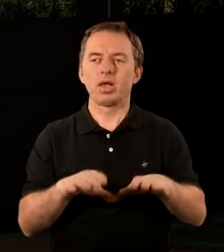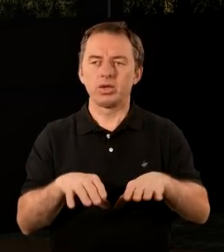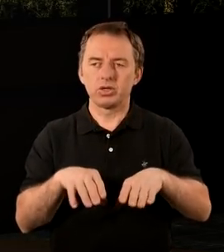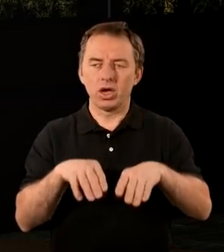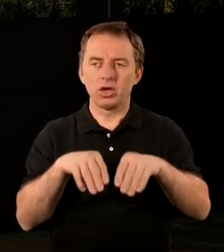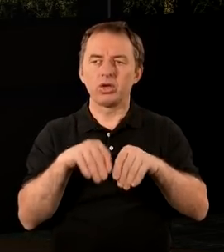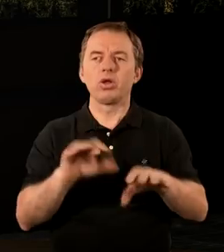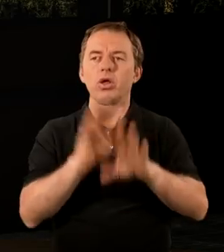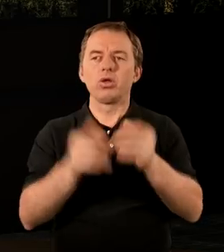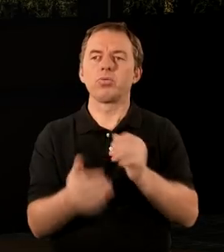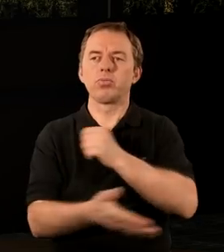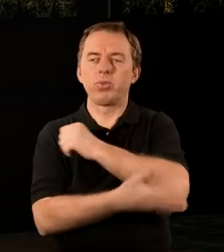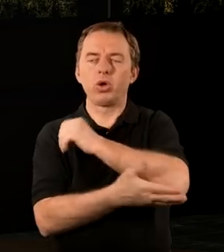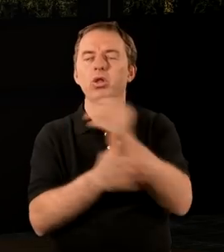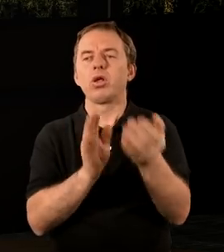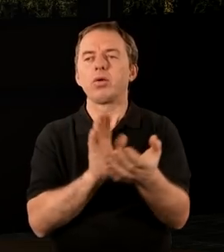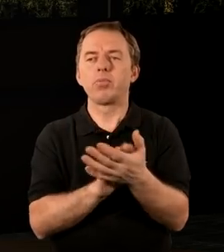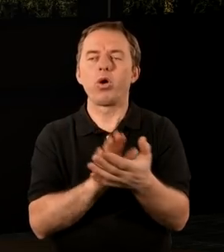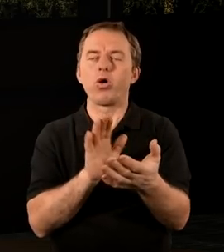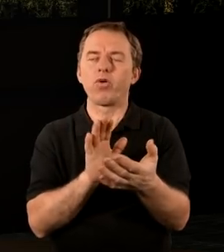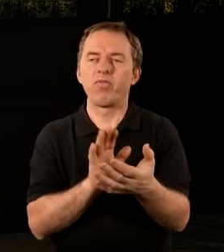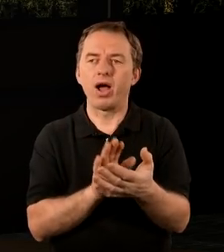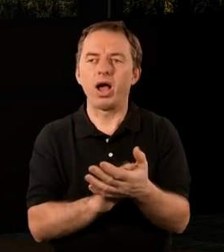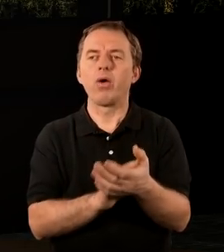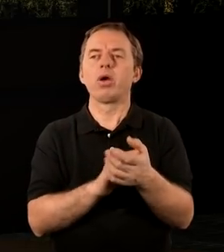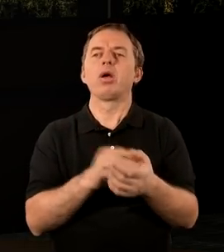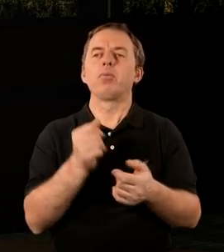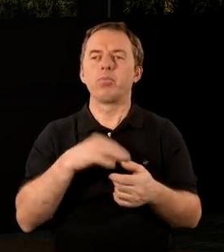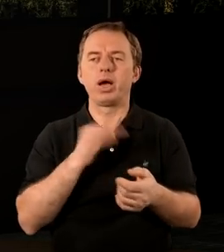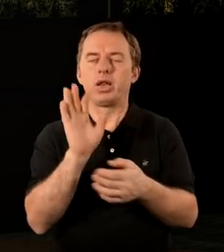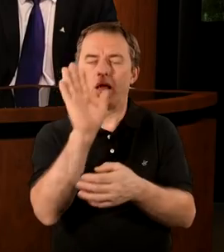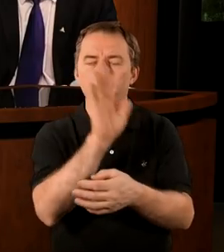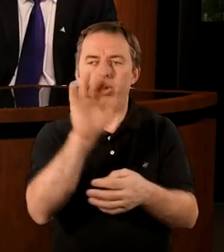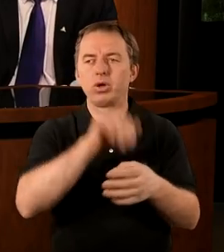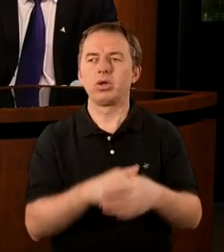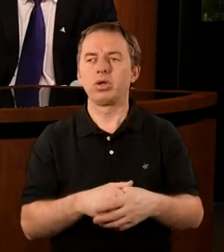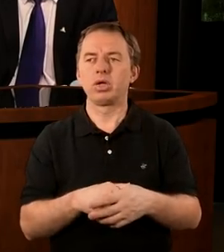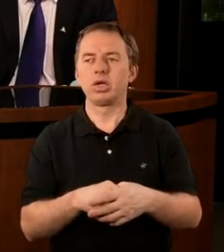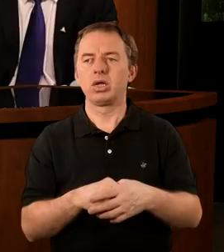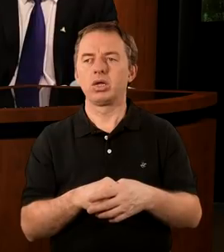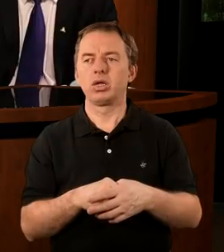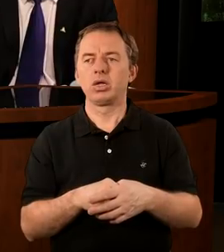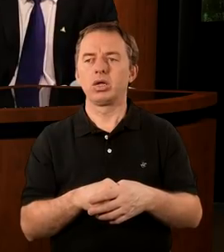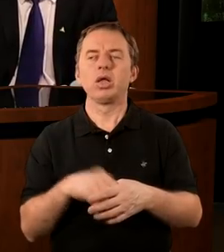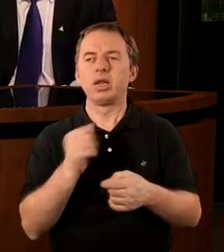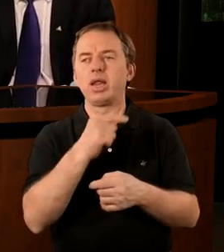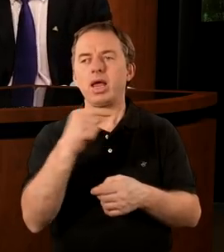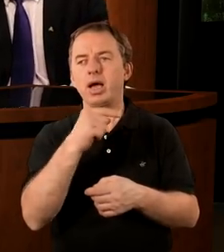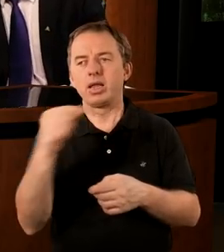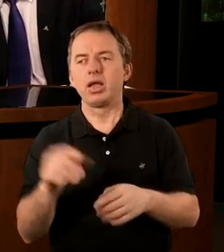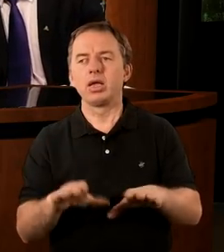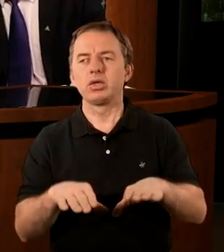Zaczyna się tutaj, jak powiedziałaś, wszystko od pochwały. To jest też taka metoda wychowawcza. Myślę, Pana Boga, ma im coś do powiedzenia też